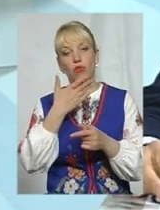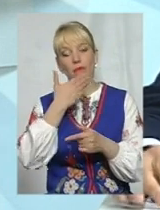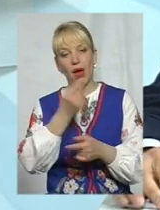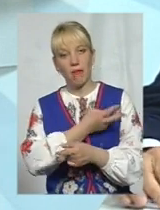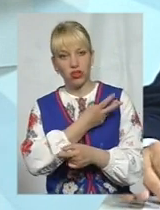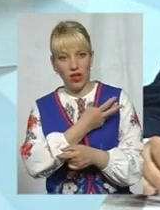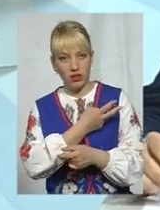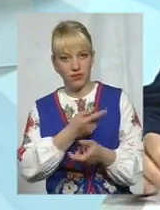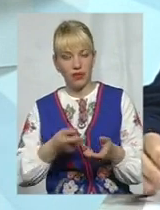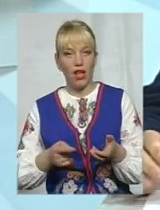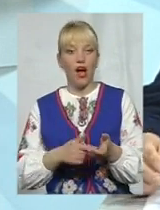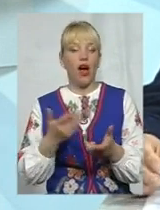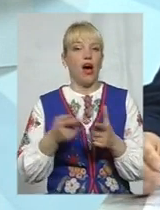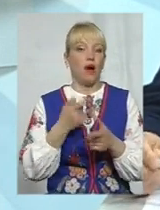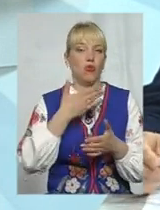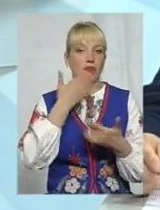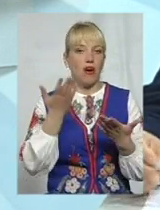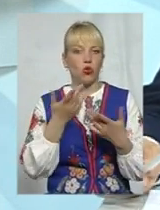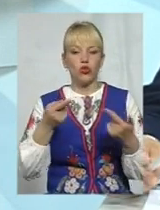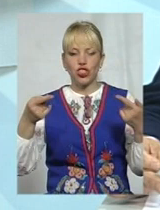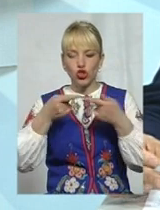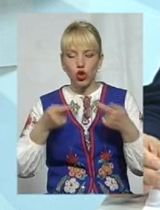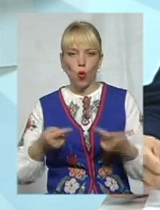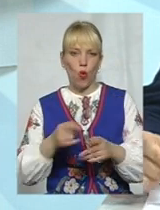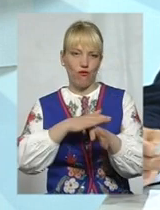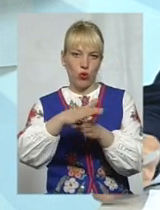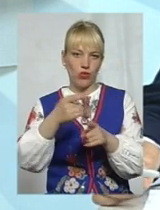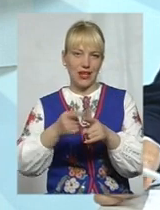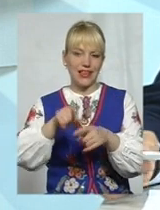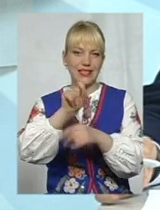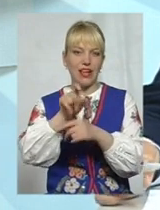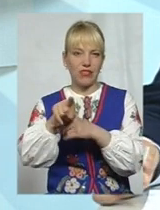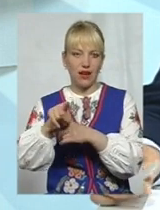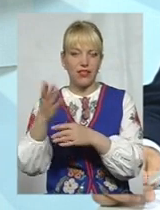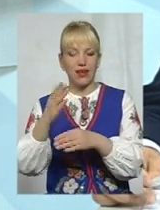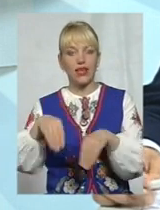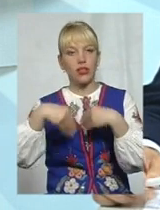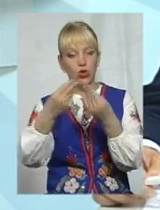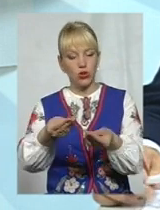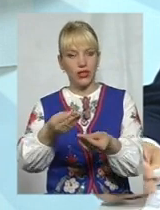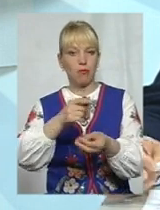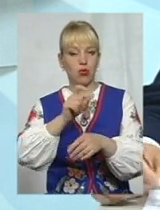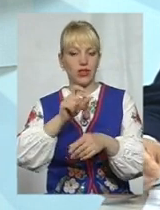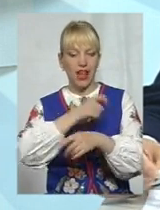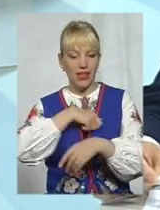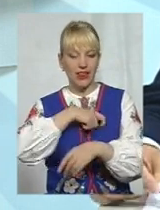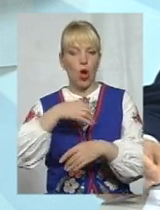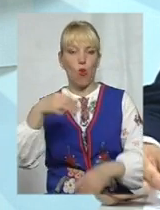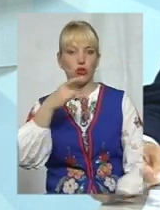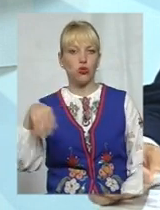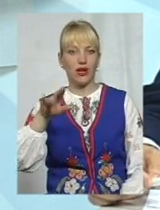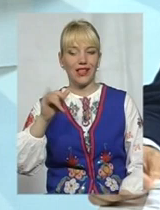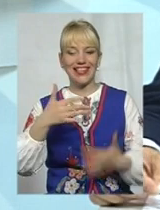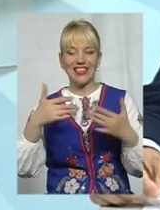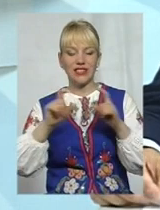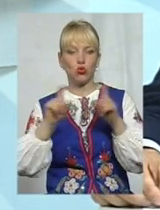або немає просто чіткого виконання тих завдань, які в тому числі доручають депутати обласної ради різним структурам,